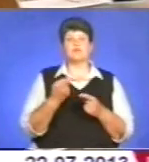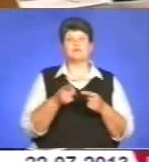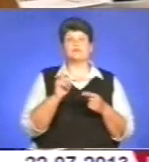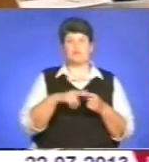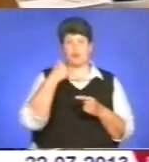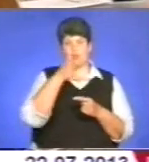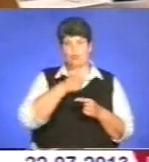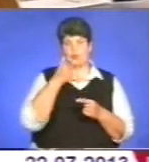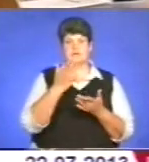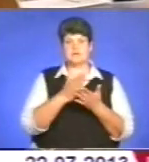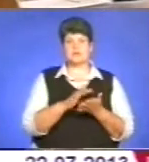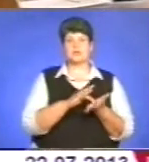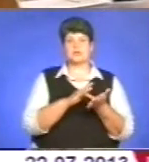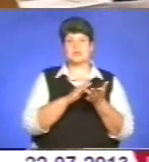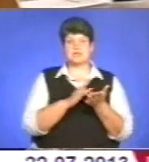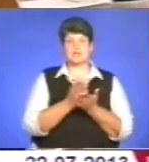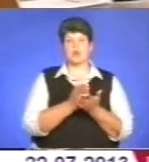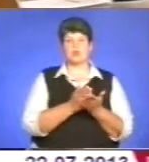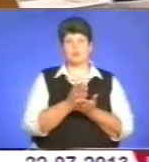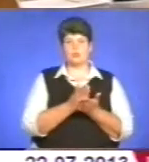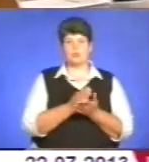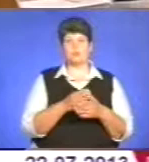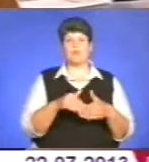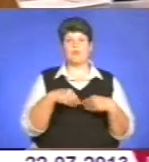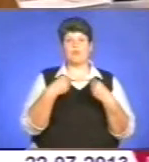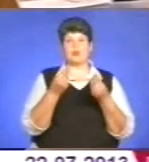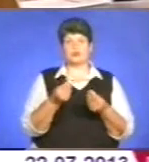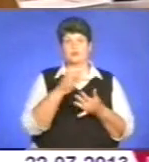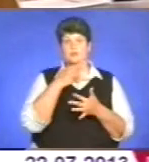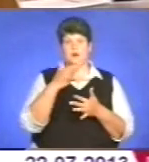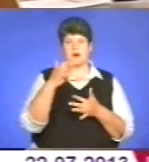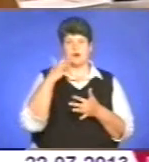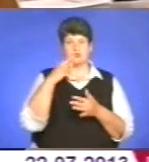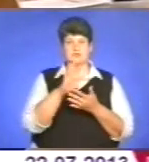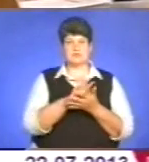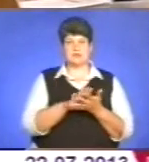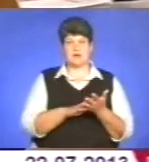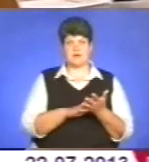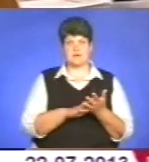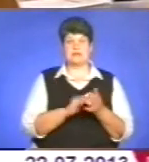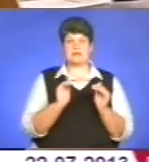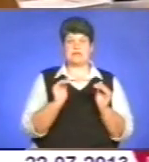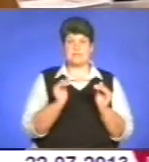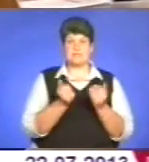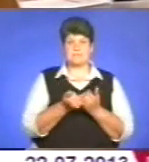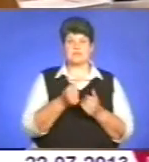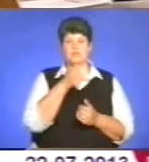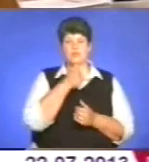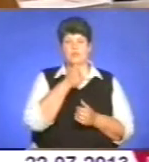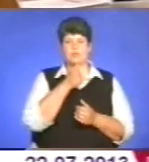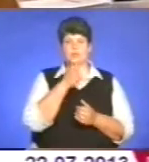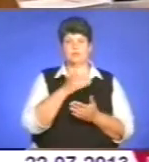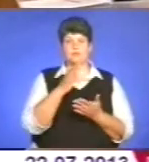року ще й туристичне обслуговування. Найбільше подано кількість заяв дев'ятикласників. А найменш попиту користуються такі